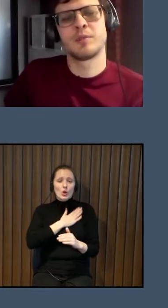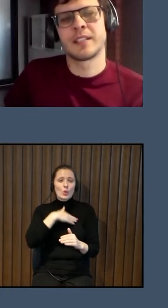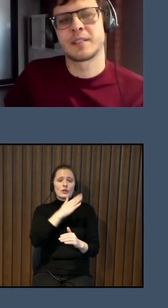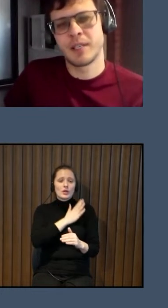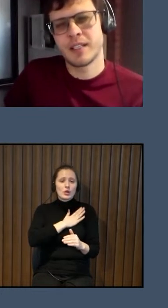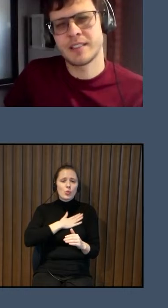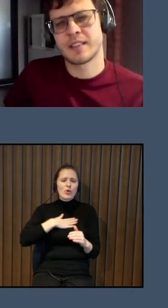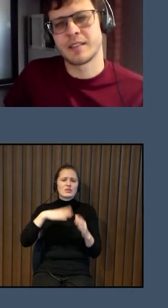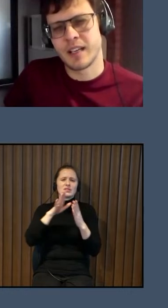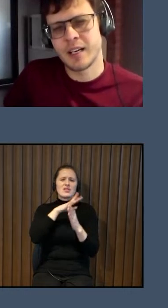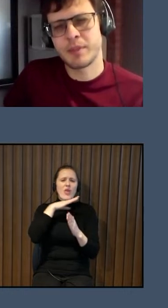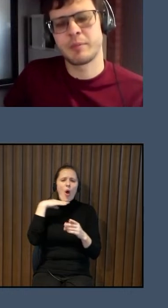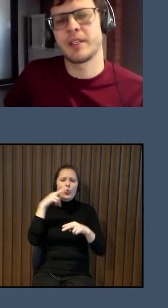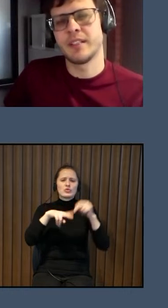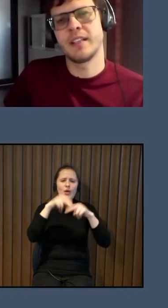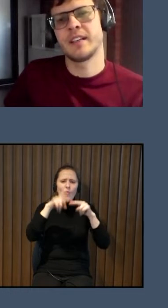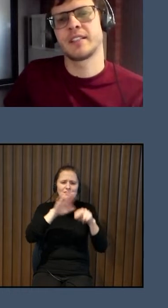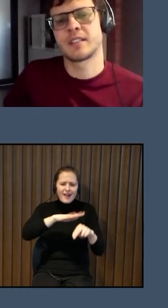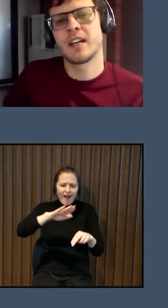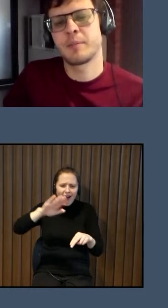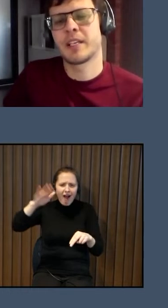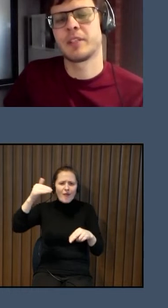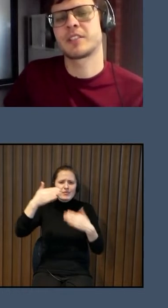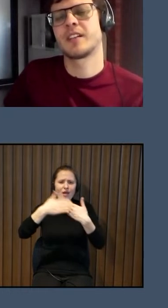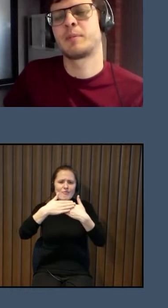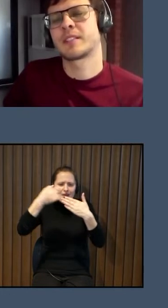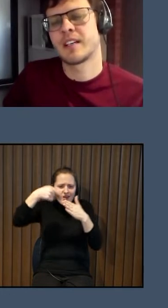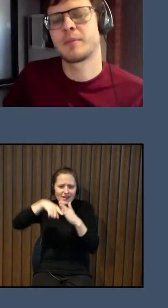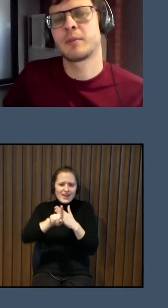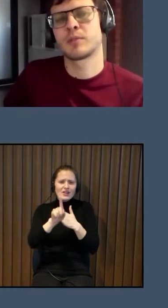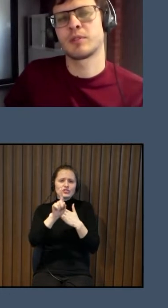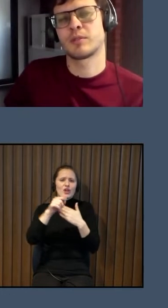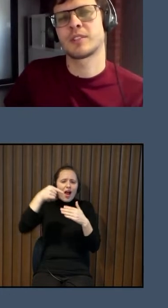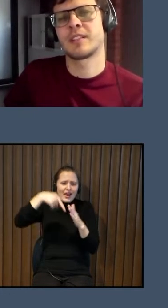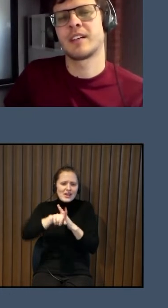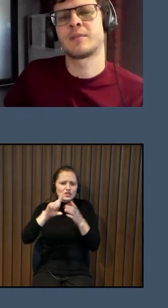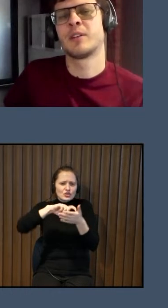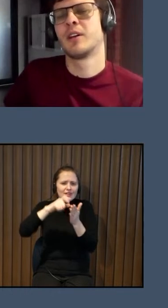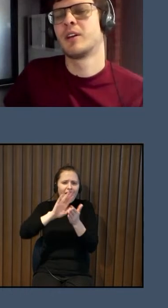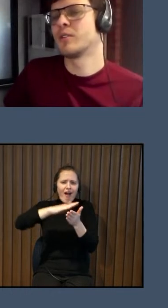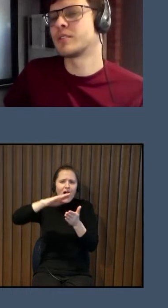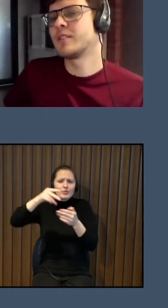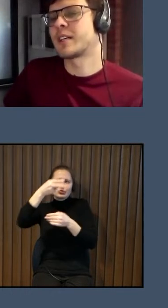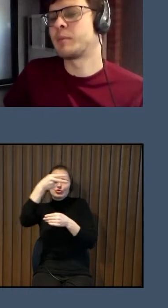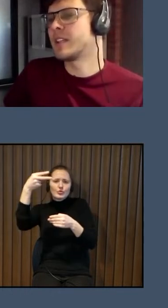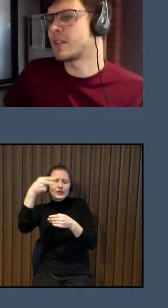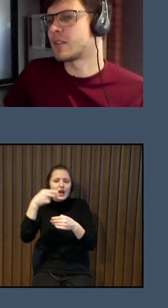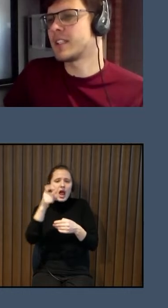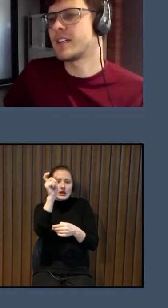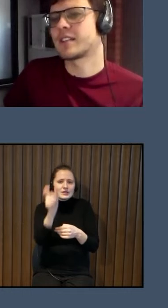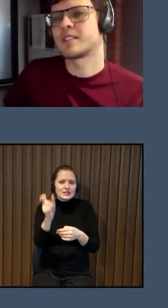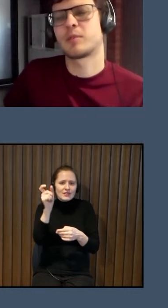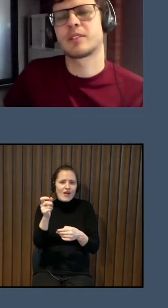sabūvētas mājas ar kāpnēm pie ieejas, kāpnēm iekštelpās, kāpnēm uz otro stāvu. Un cilvēki,